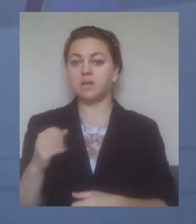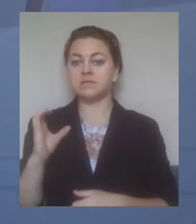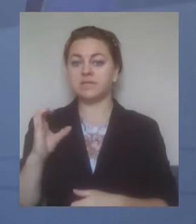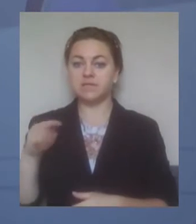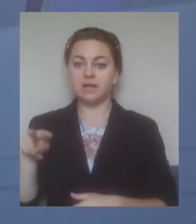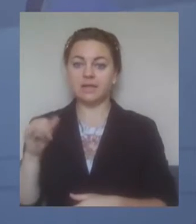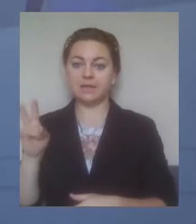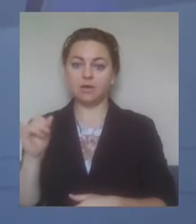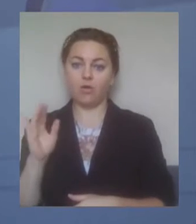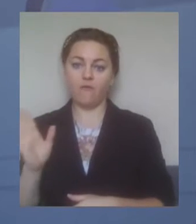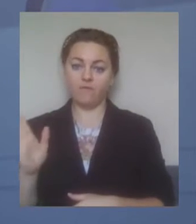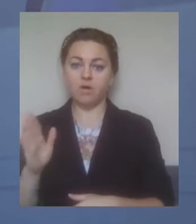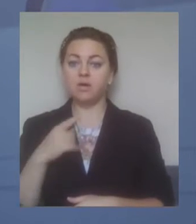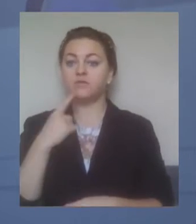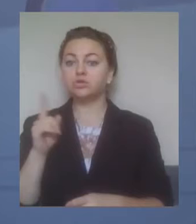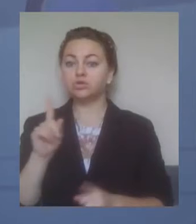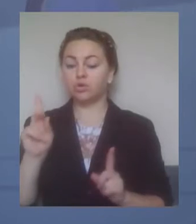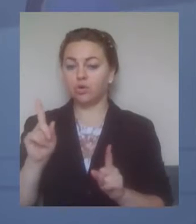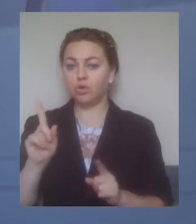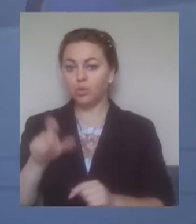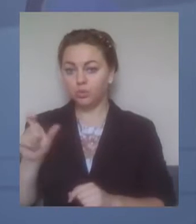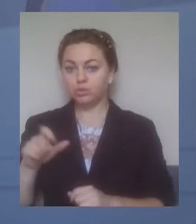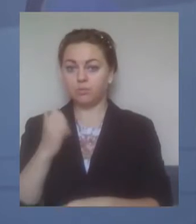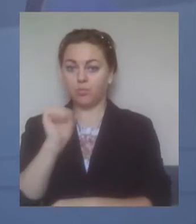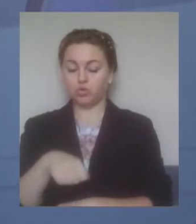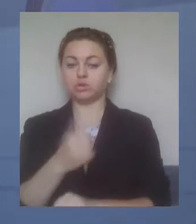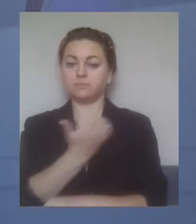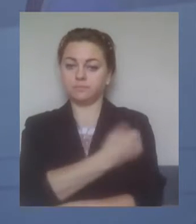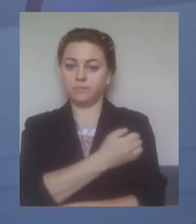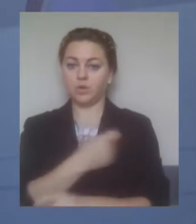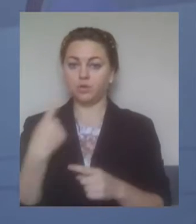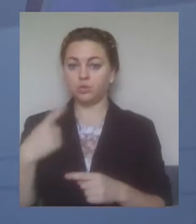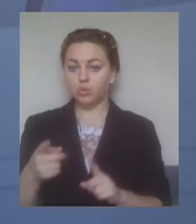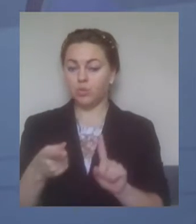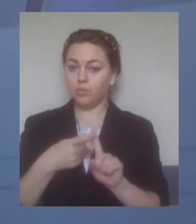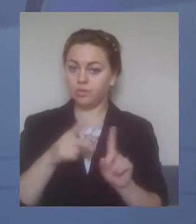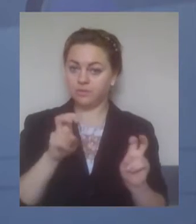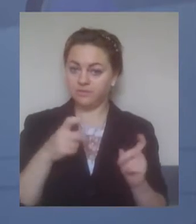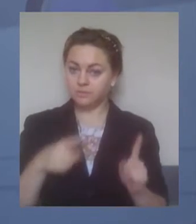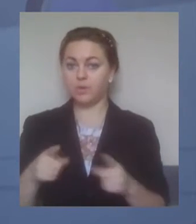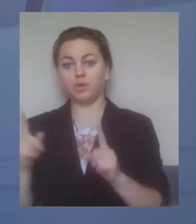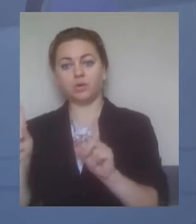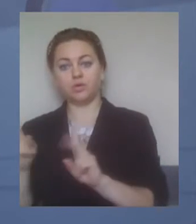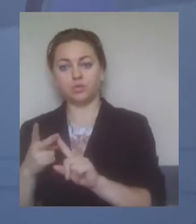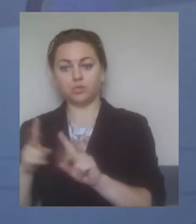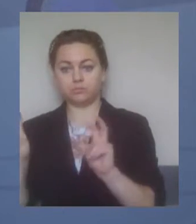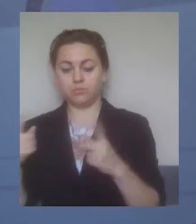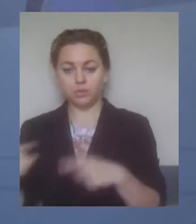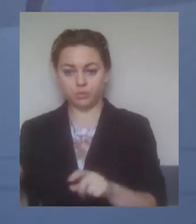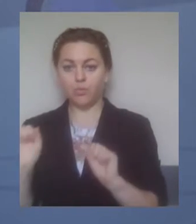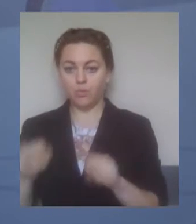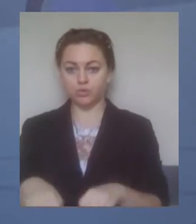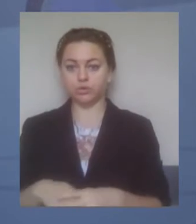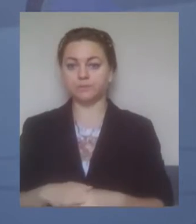За його словами, те, що людей під час ревакцинації щеплять не тією вакциною, якою щепили першого разу, не пов'язано з її відсутністю на